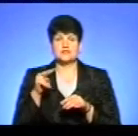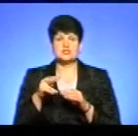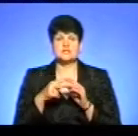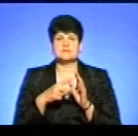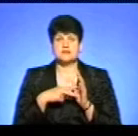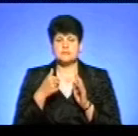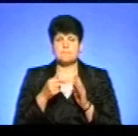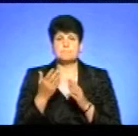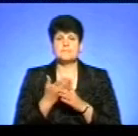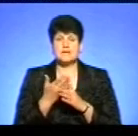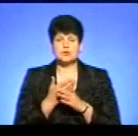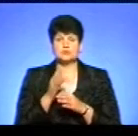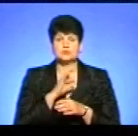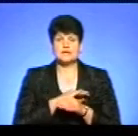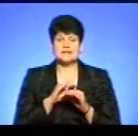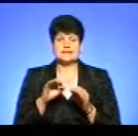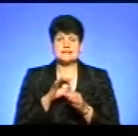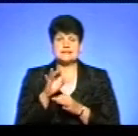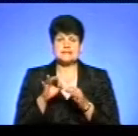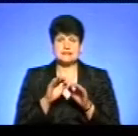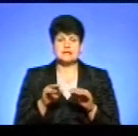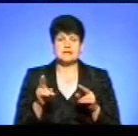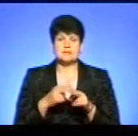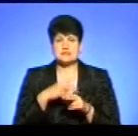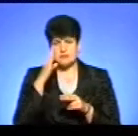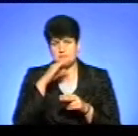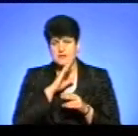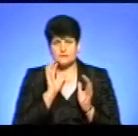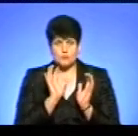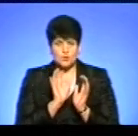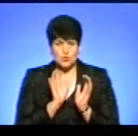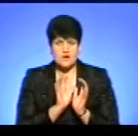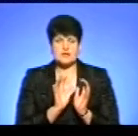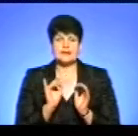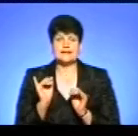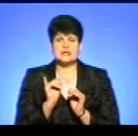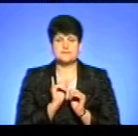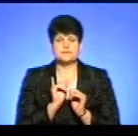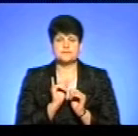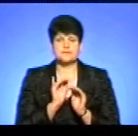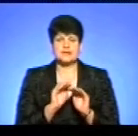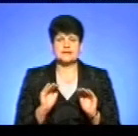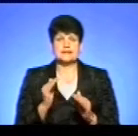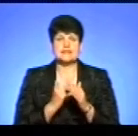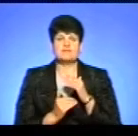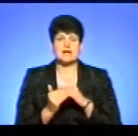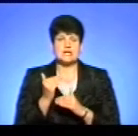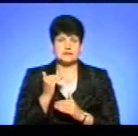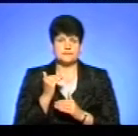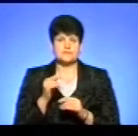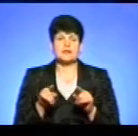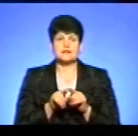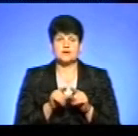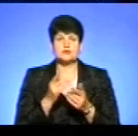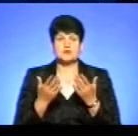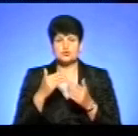що пільгою користуються діти-сироти, діти позбавлені батьківського піклування і діти-інваліди. І також, якщо